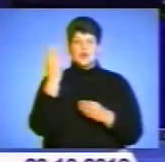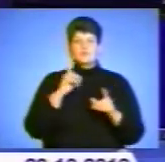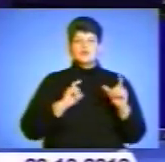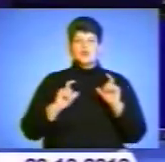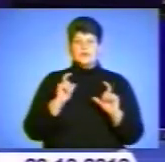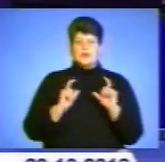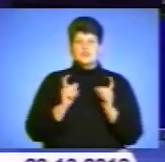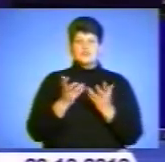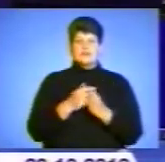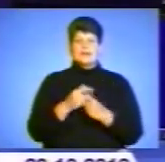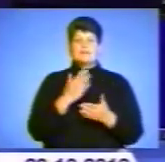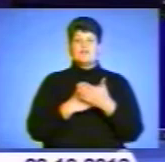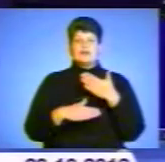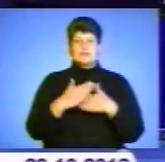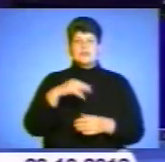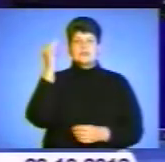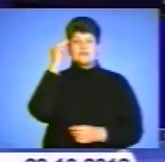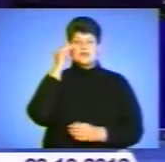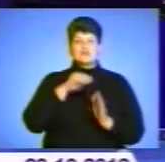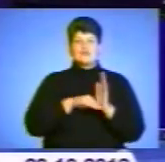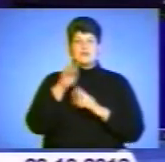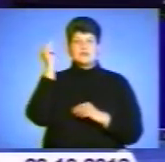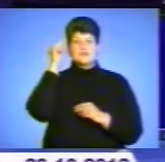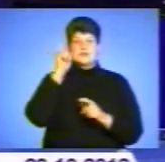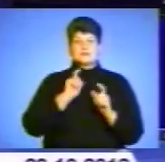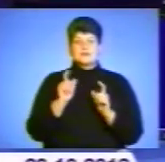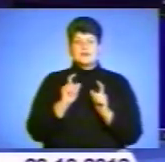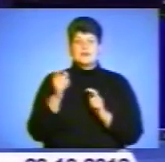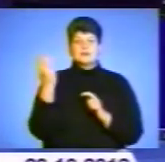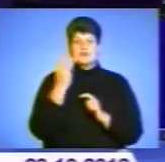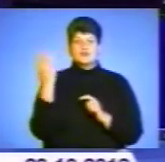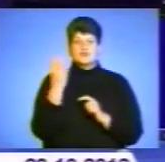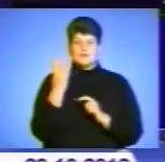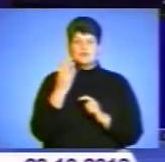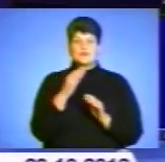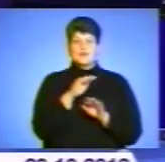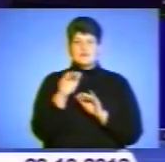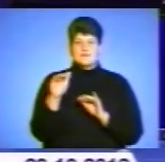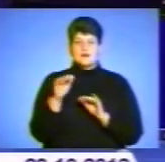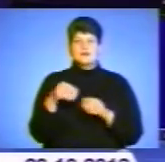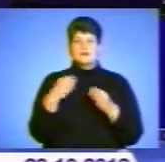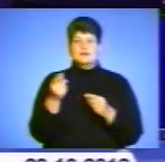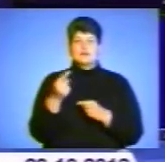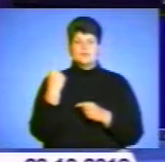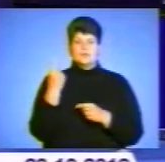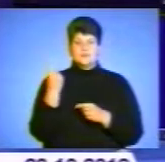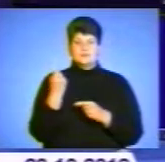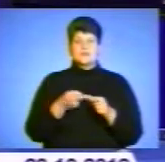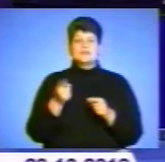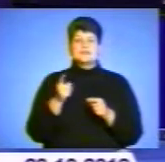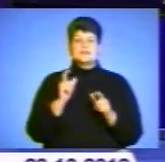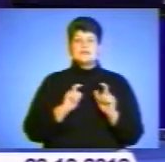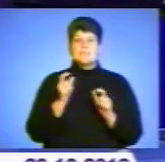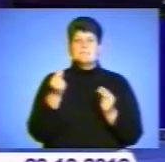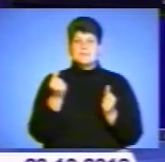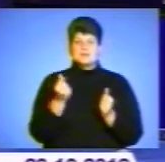з числа інвалідів, які навчаються у вищих навчальних закладах 3-4 рівня акредитації Тернопільської області. Стипендію